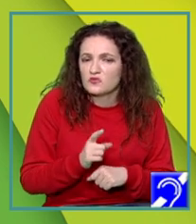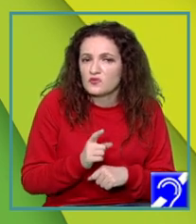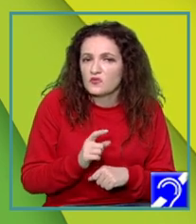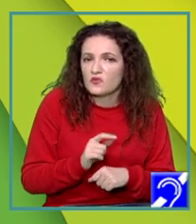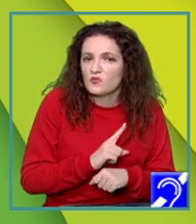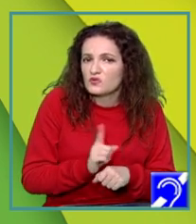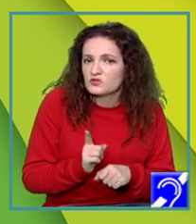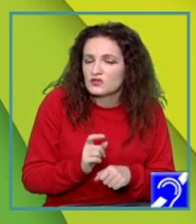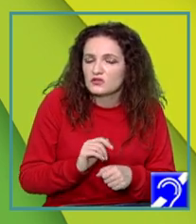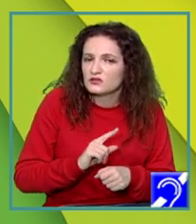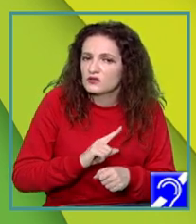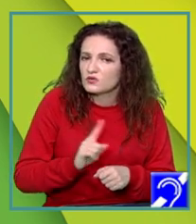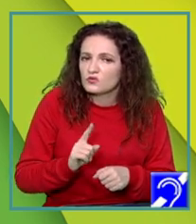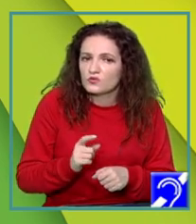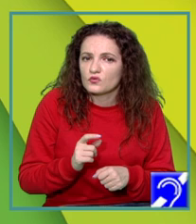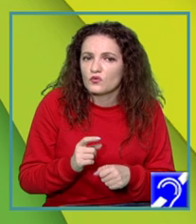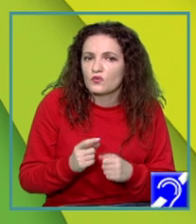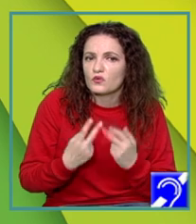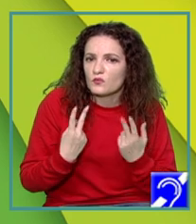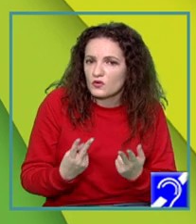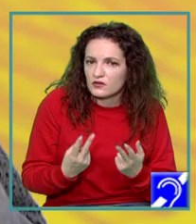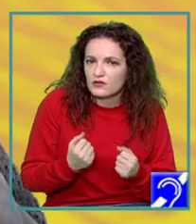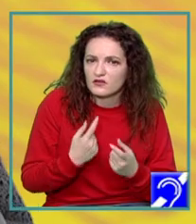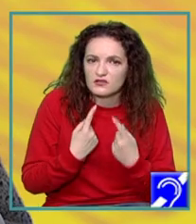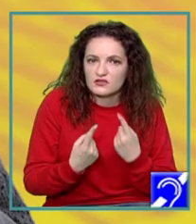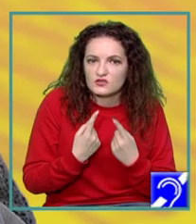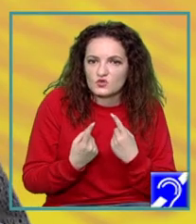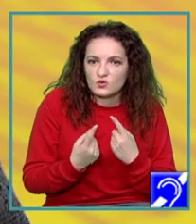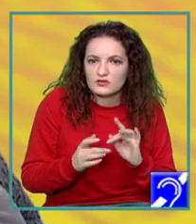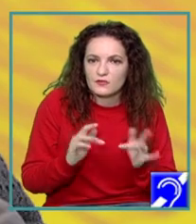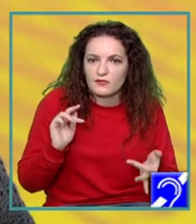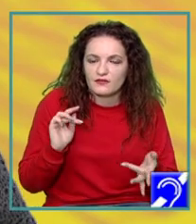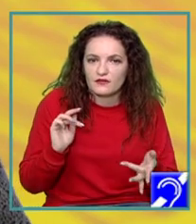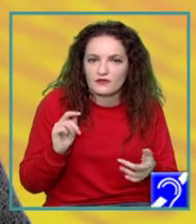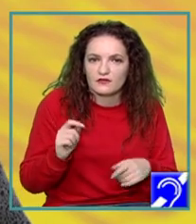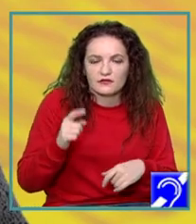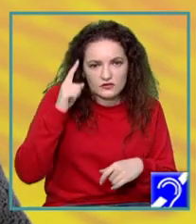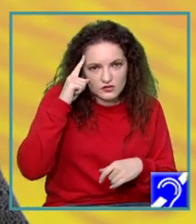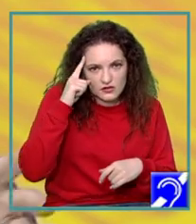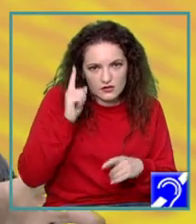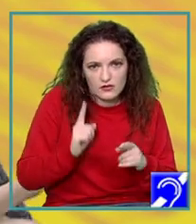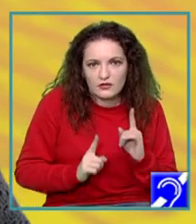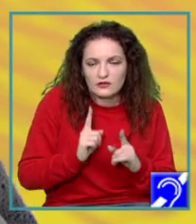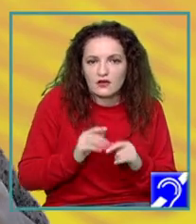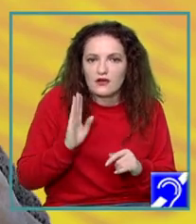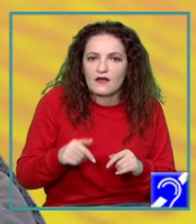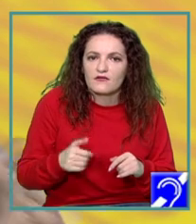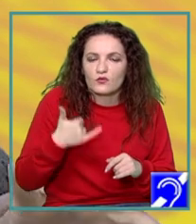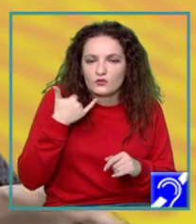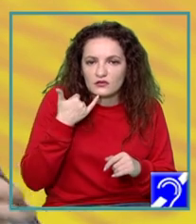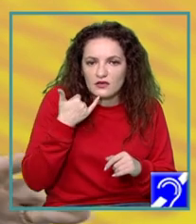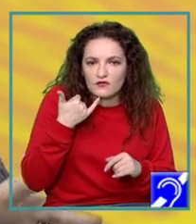gândit la discuțiile interminabile de pe site-urile de socializare. Știm cu toții că dacă vom avea un telefon în mână cu acces la internet,